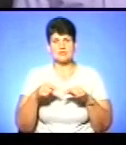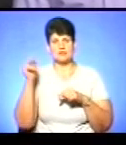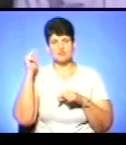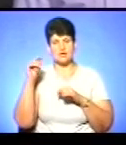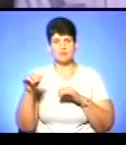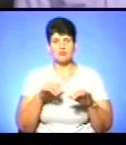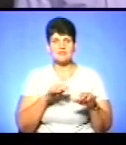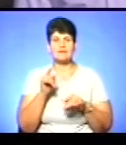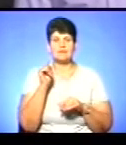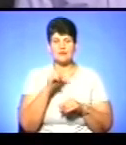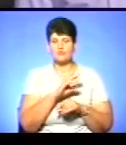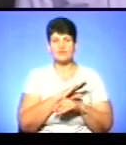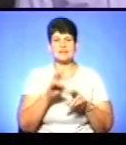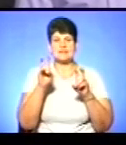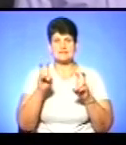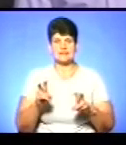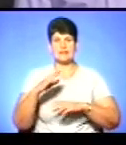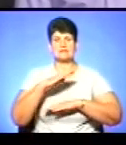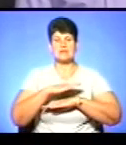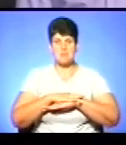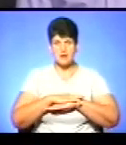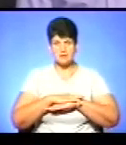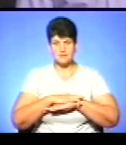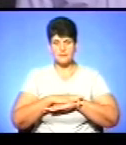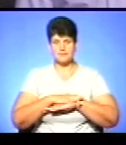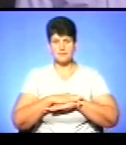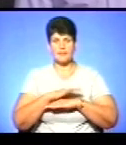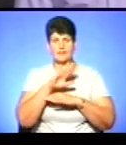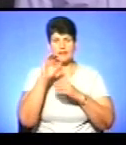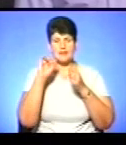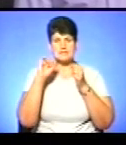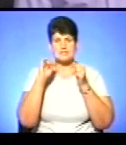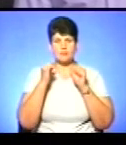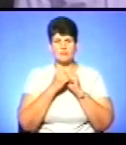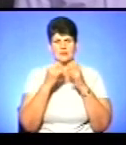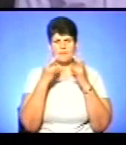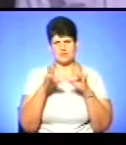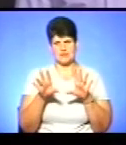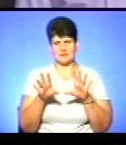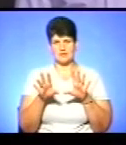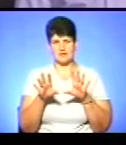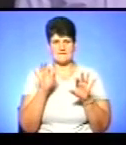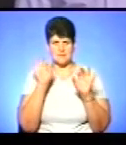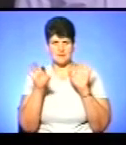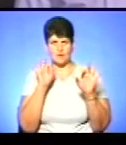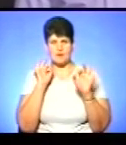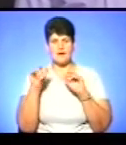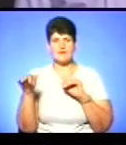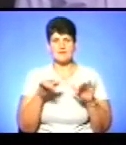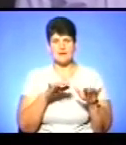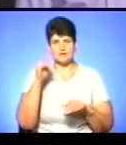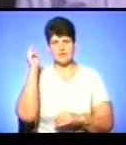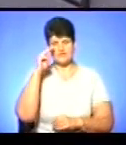процес так, щоб вони не сиділи за партами, не запам'ятовували непотрібну інформацію вибіркову, а діяльнісно